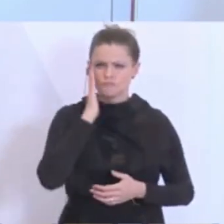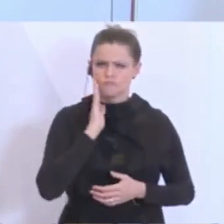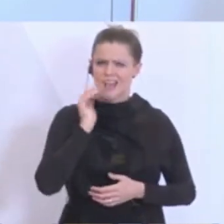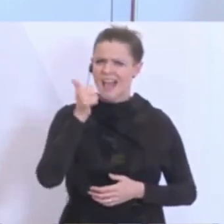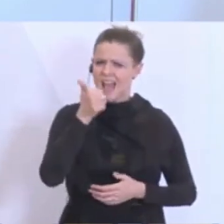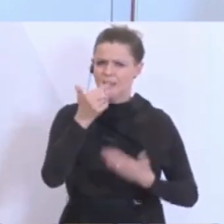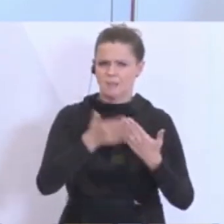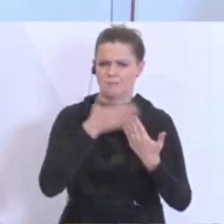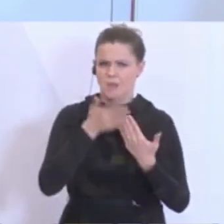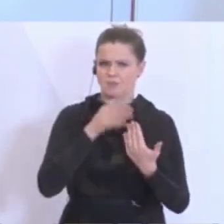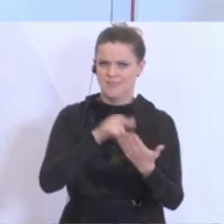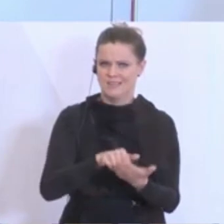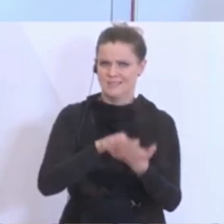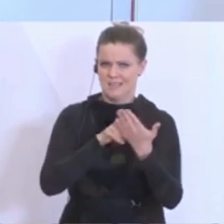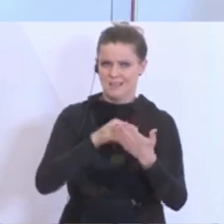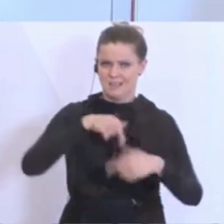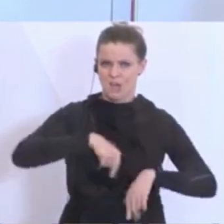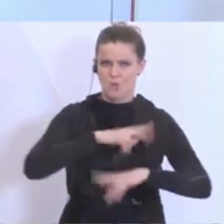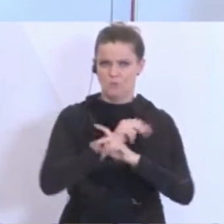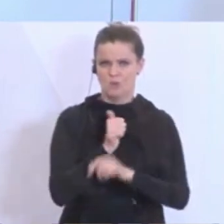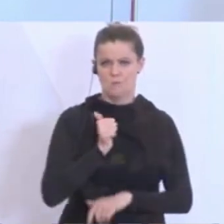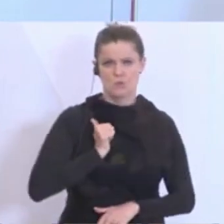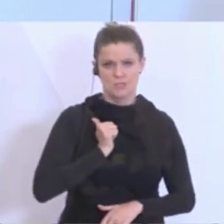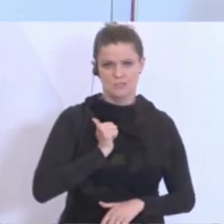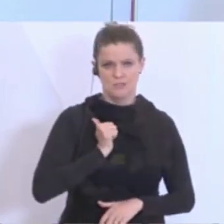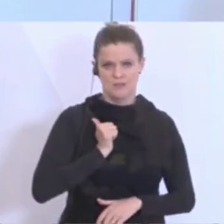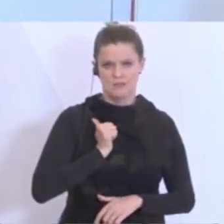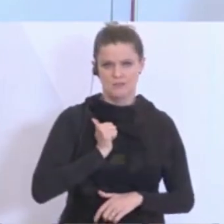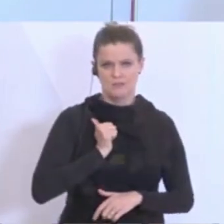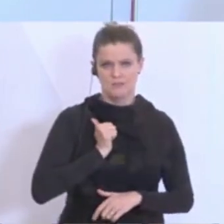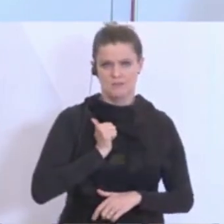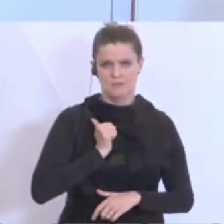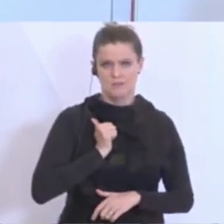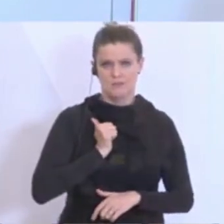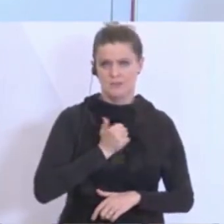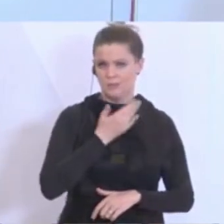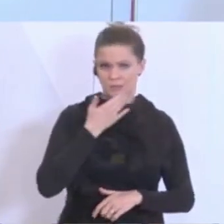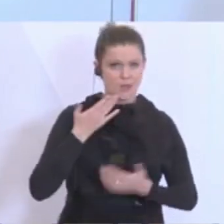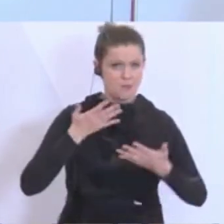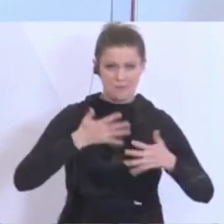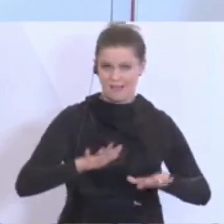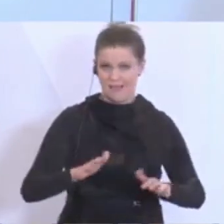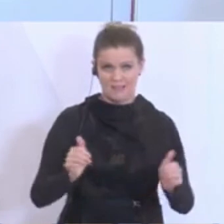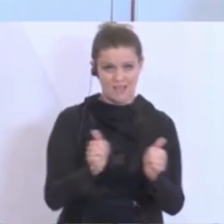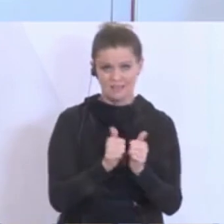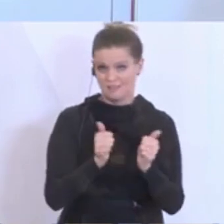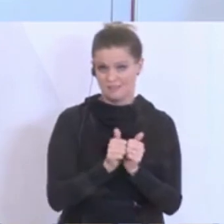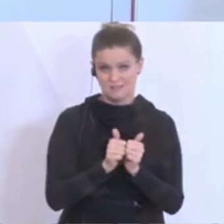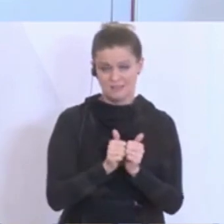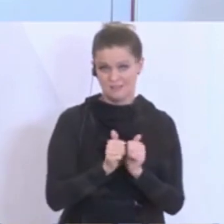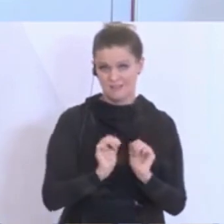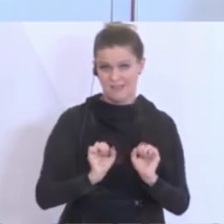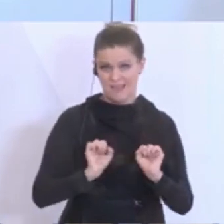Beispiel, wo unser österreichisches Bundesheer nicht bereit gewesen wäre für einen Assistenzeinsatz,